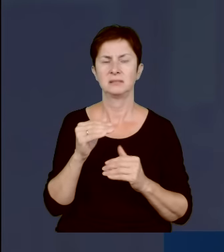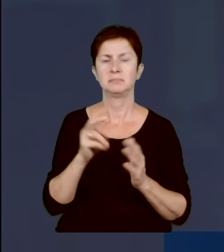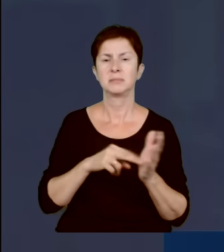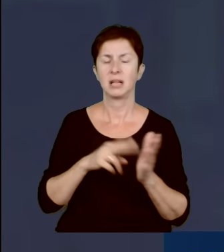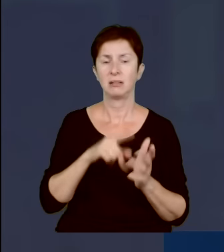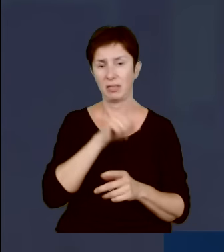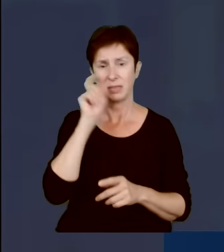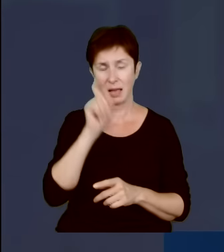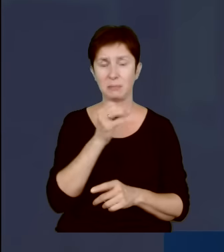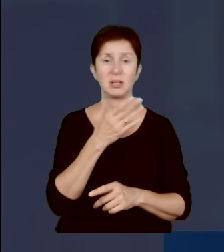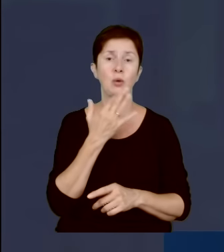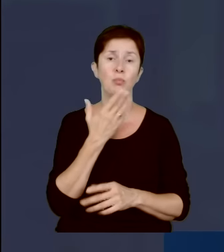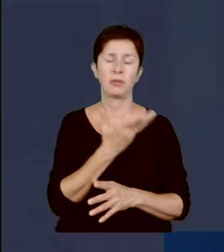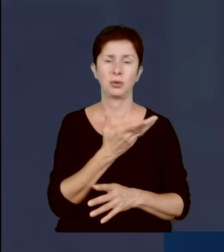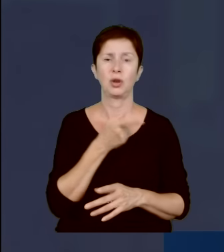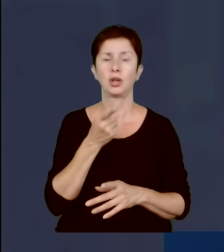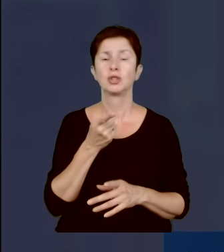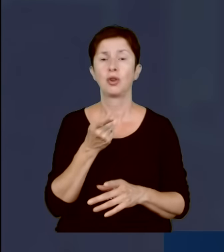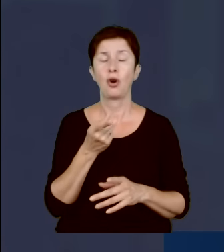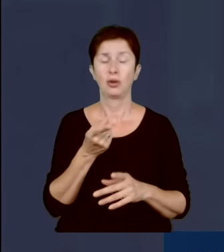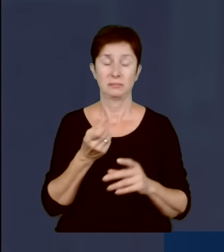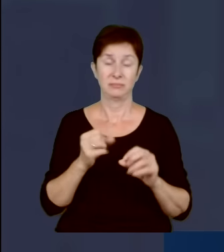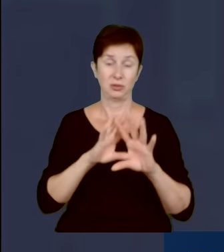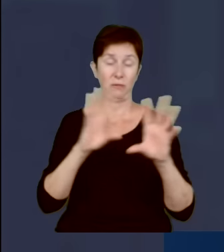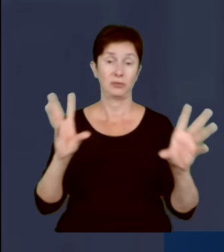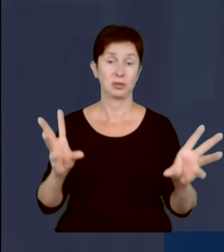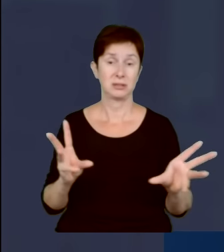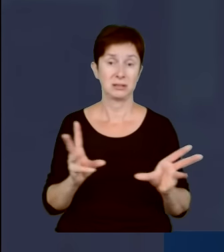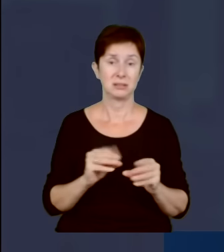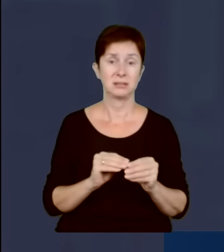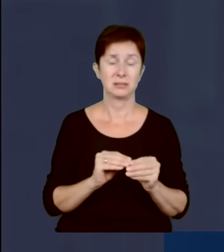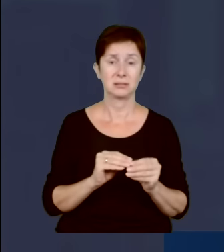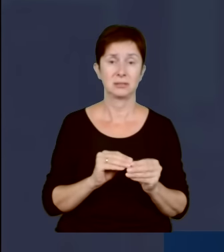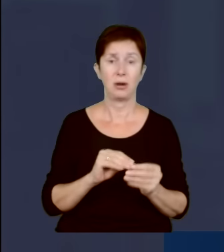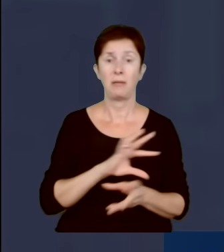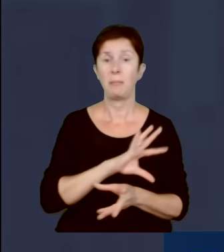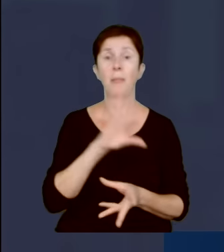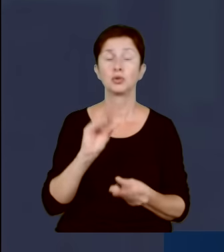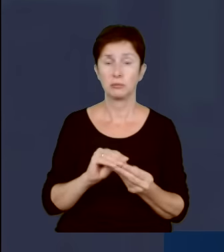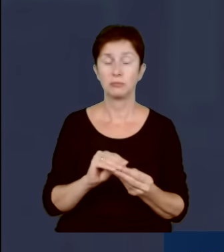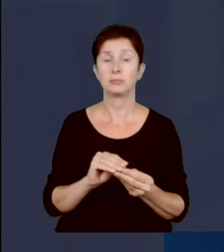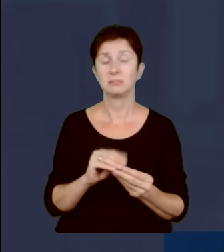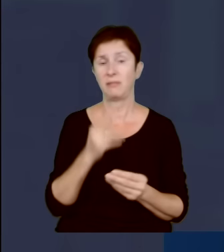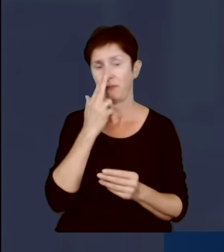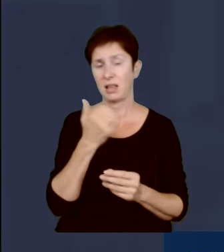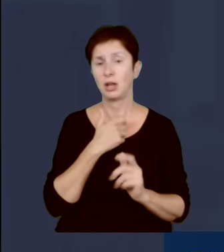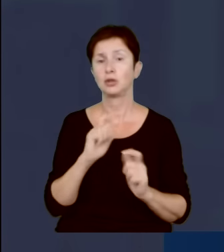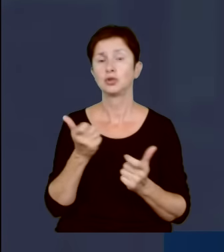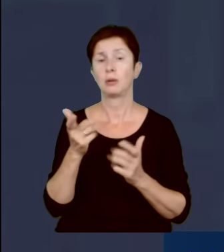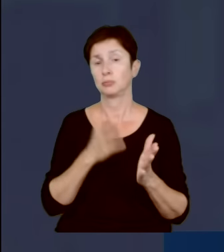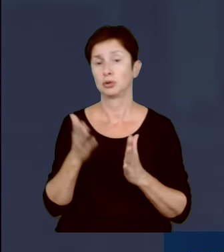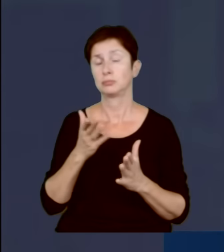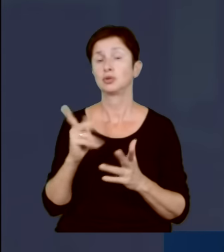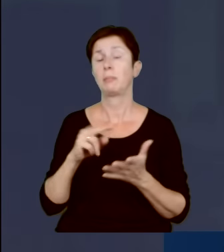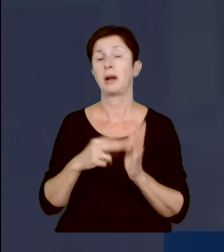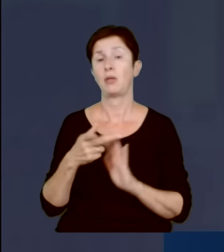faktycznie, no to mamy cały obraz tego, co nam szykuje Koalicja 13 grudnia. więc jeszcze